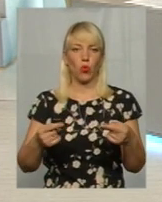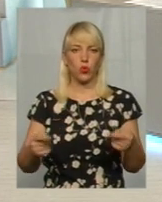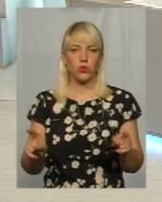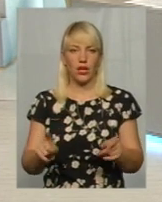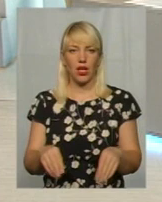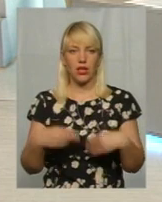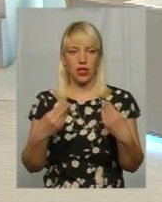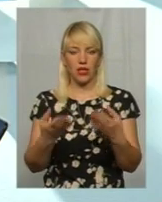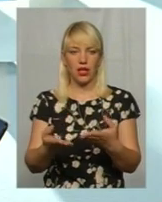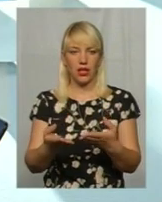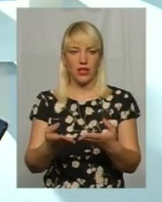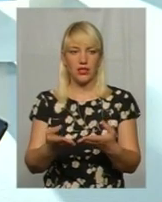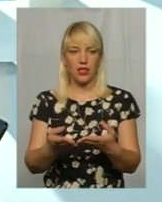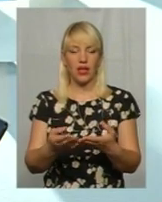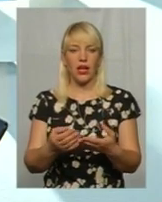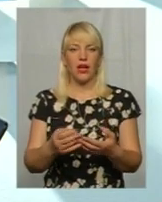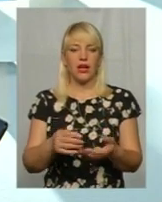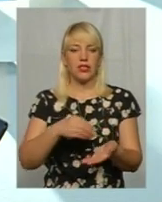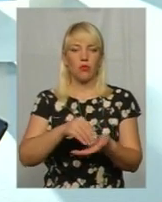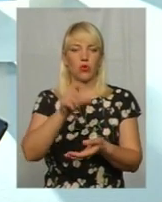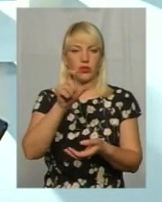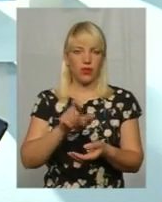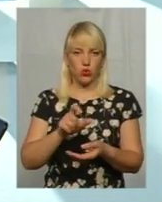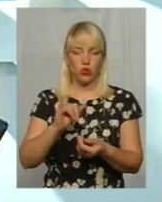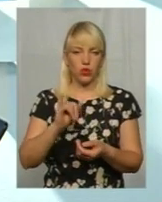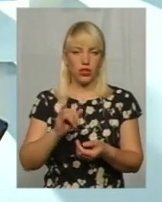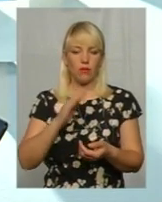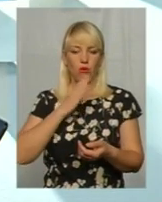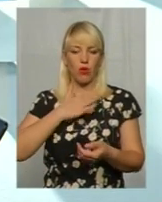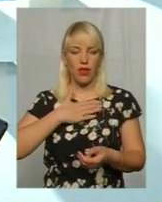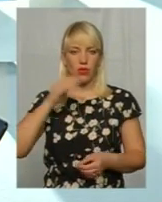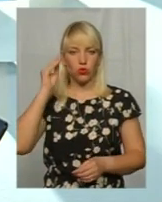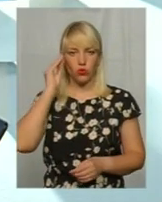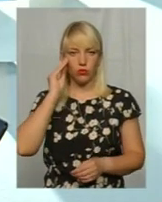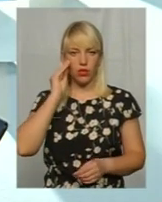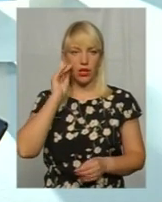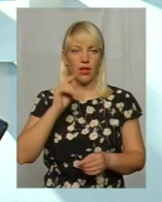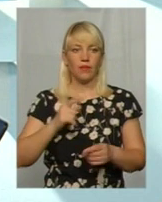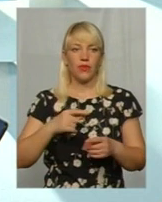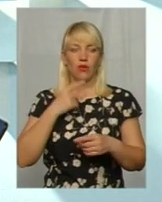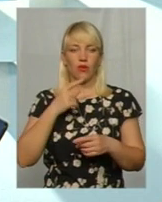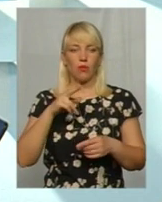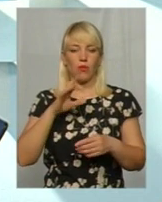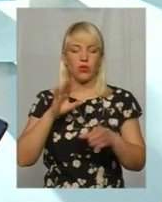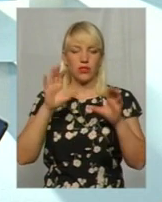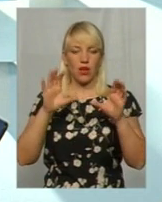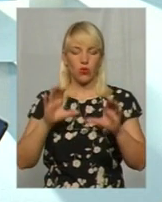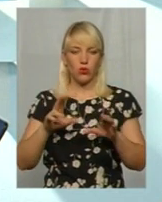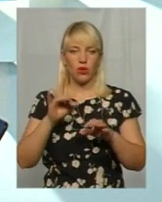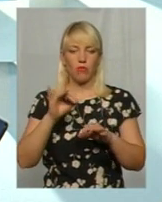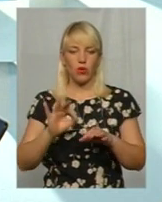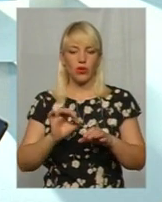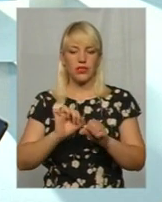надається кінцевому споживачу, чи то продукції, чи то послуг. Відповідно, моя думка, виходячи з профільного закону Держпродспоживслужби, закон про